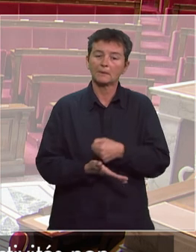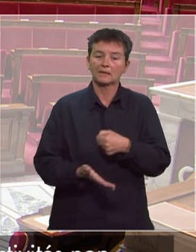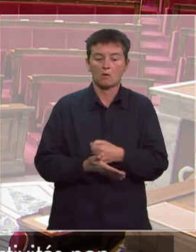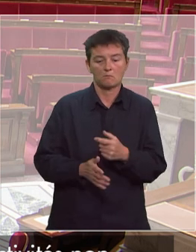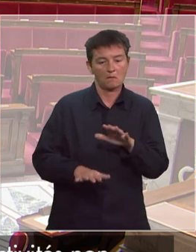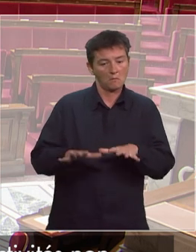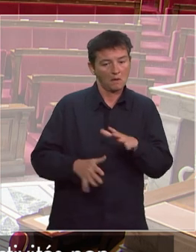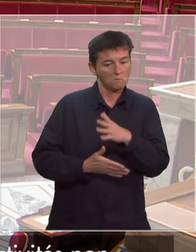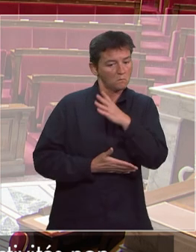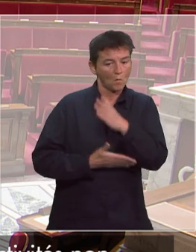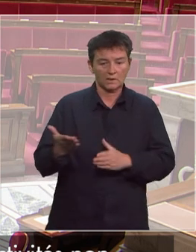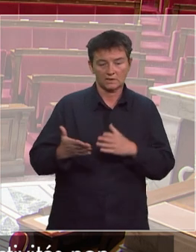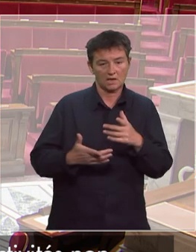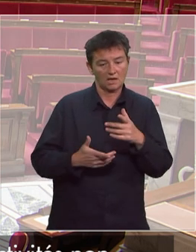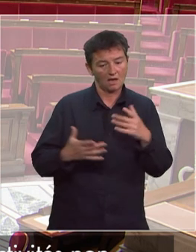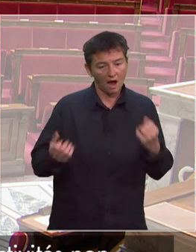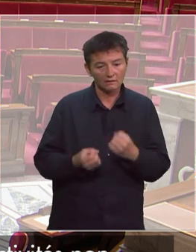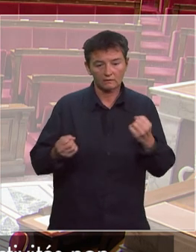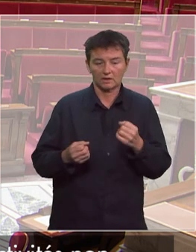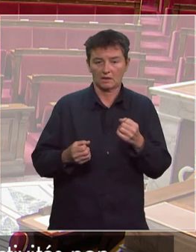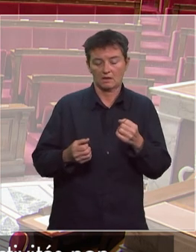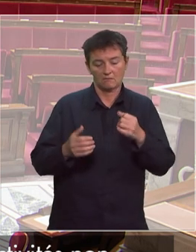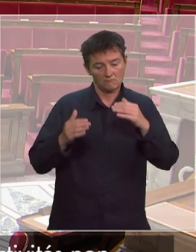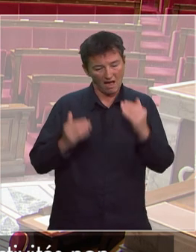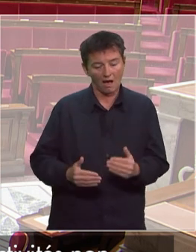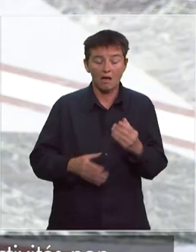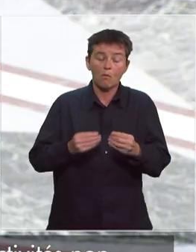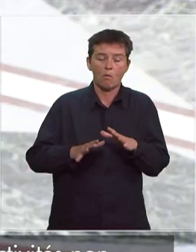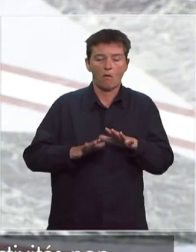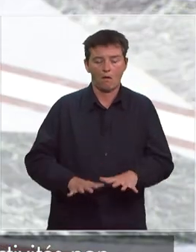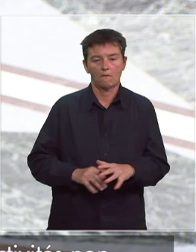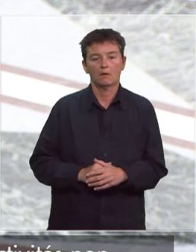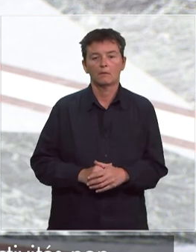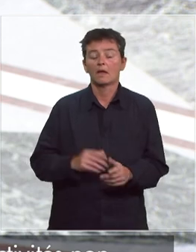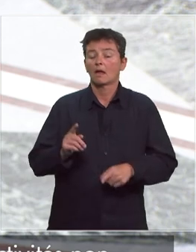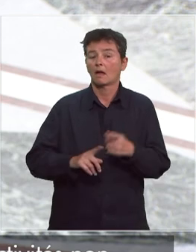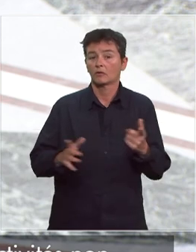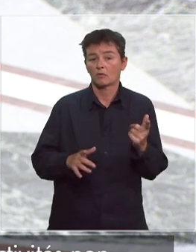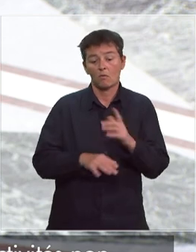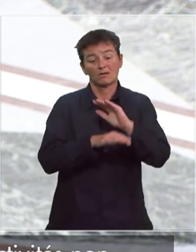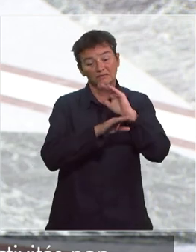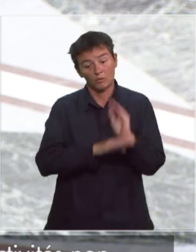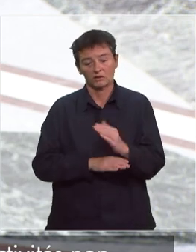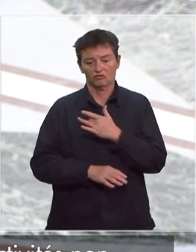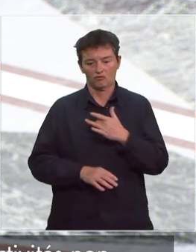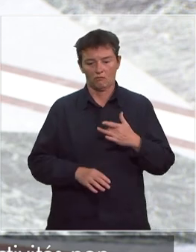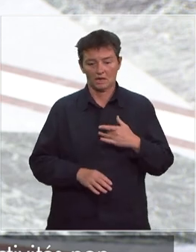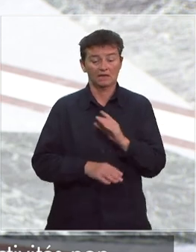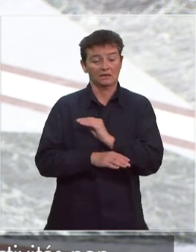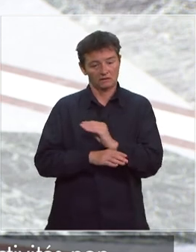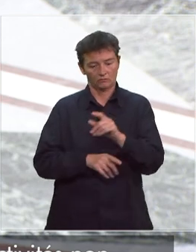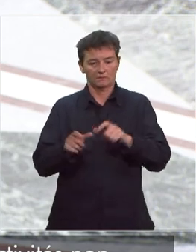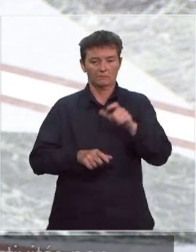moitié de l'activité est complètement à l'arrêt ou largement ralentie. Mais les conditions, c'est la santé et la sécurité des travailleurs. Là-dessus, je sais que nous nous rejoignons.